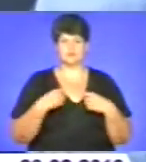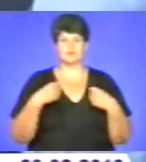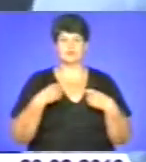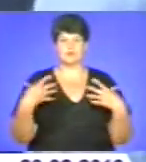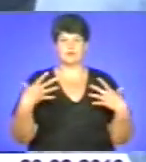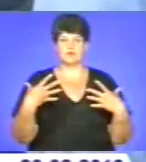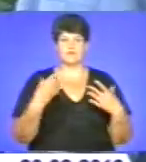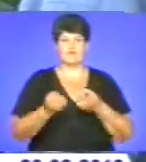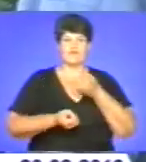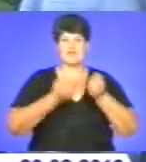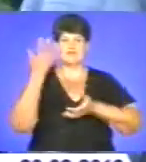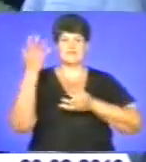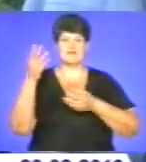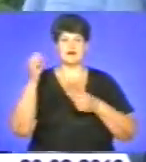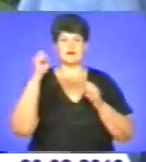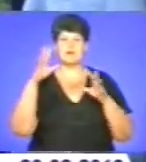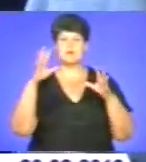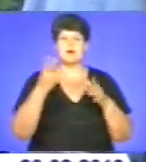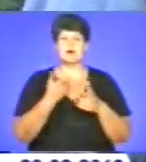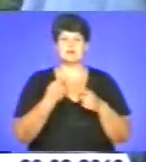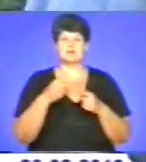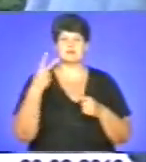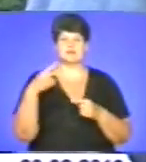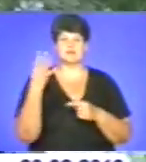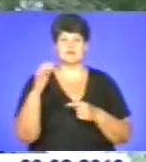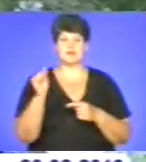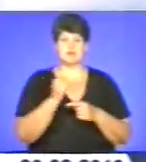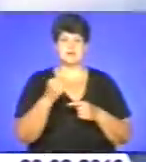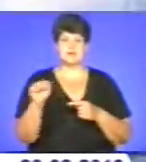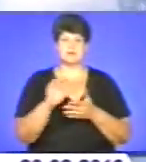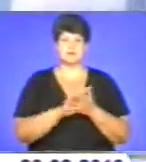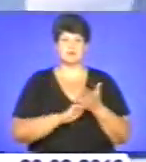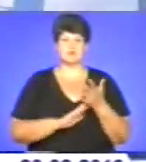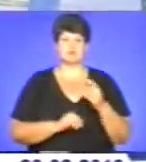Однак свято обіцяли продовжити 24 серпня у День Незалежності.